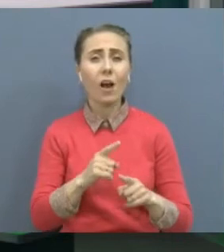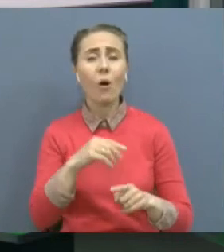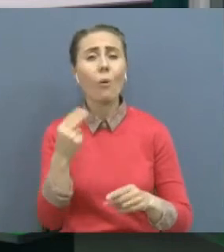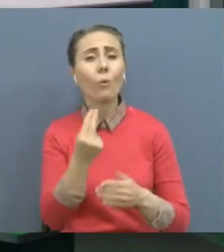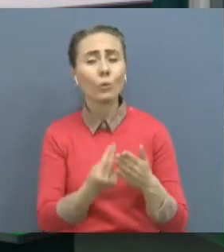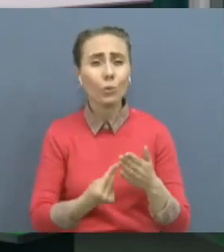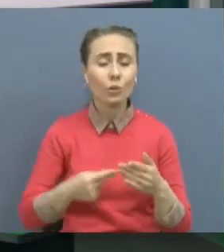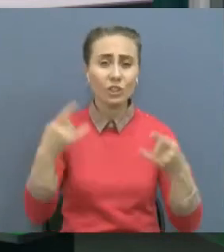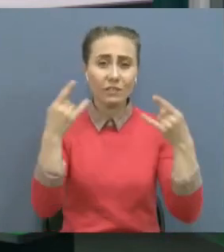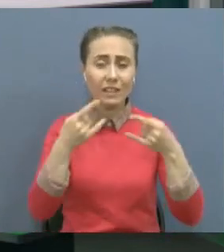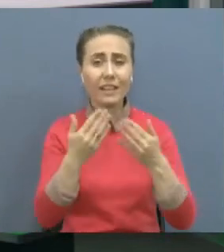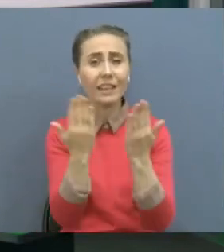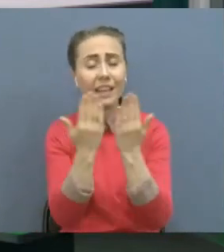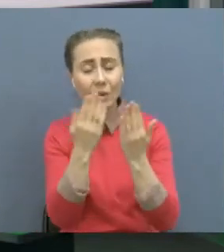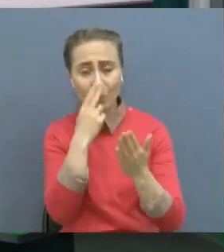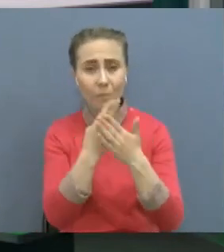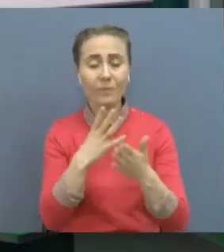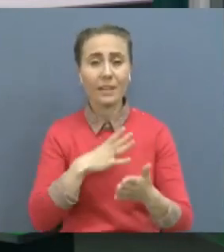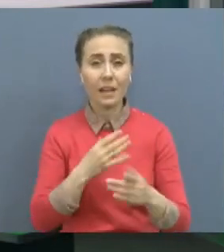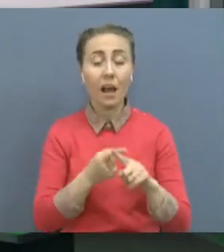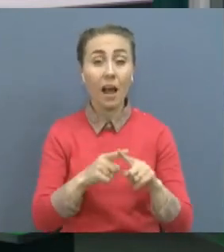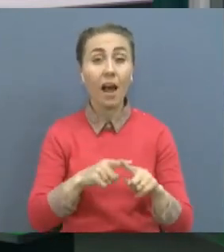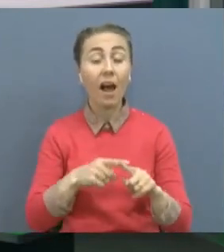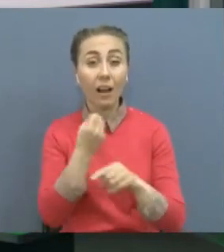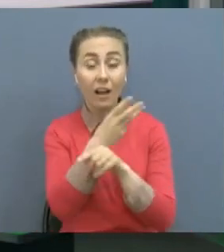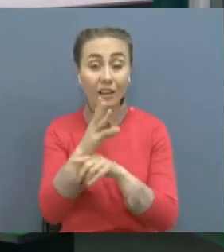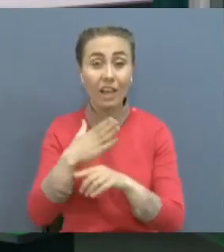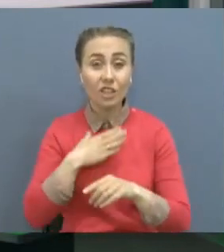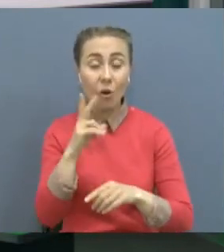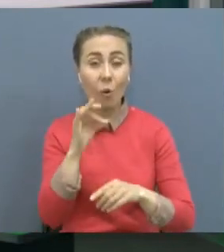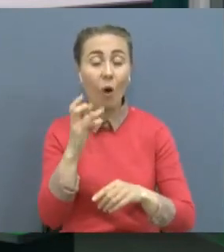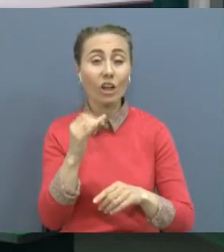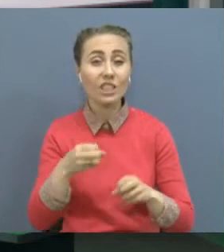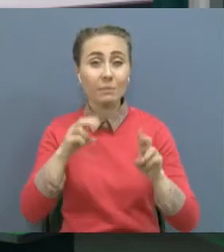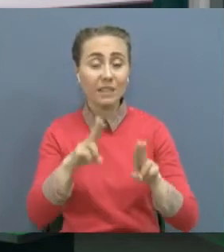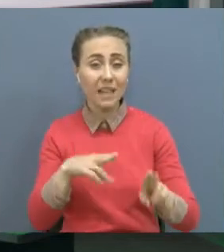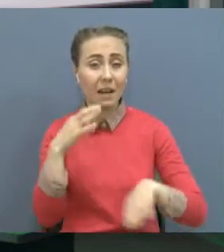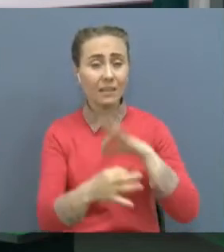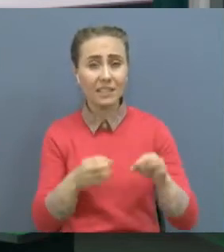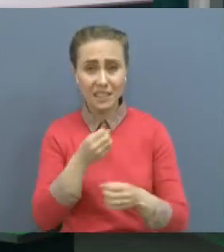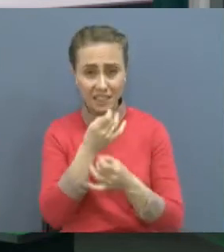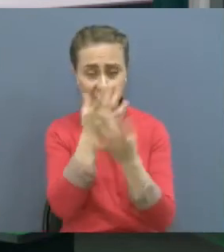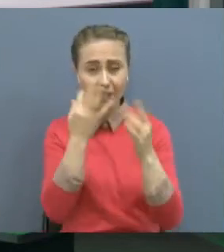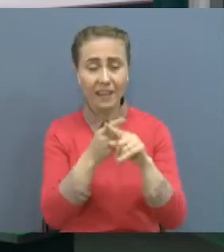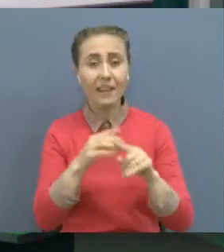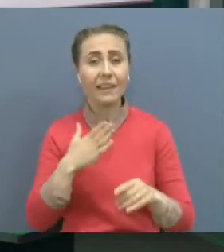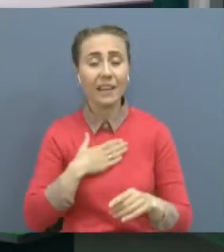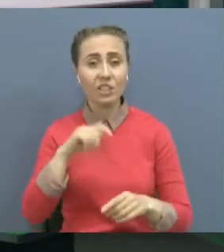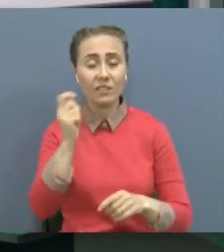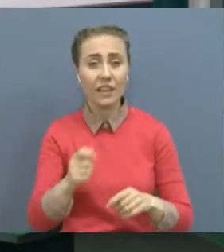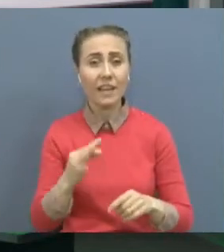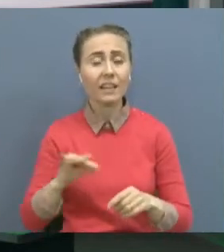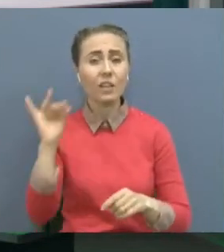аралығындағы өрімдей қазақ қыздарына дейін қатысқан. Олар шеңіз жолында жаңтығып батылдықтанытты. Нәзік жанды